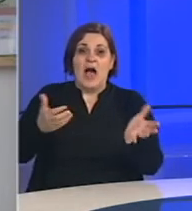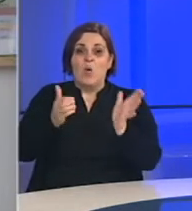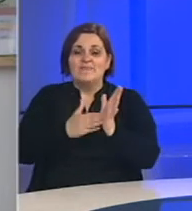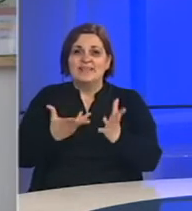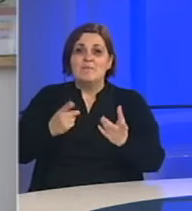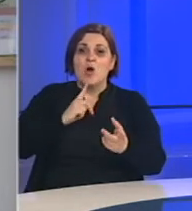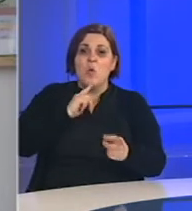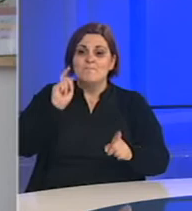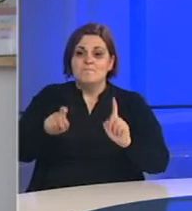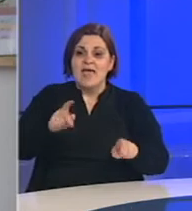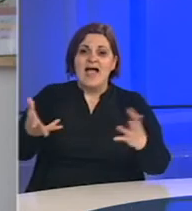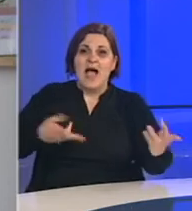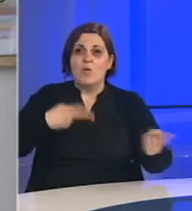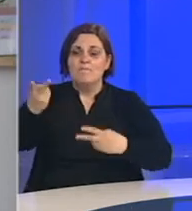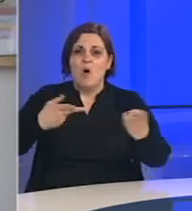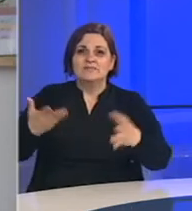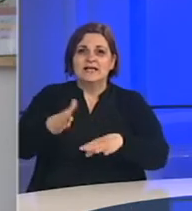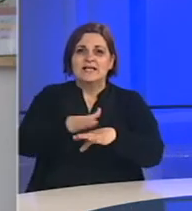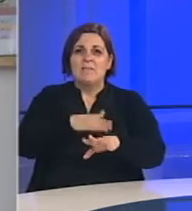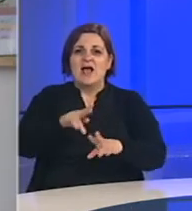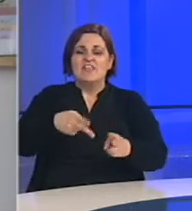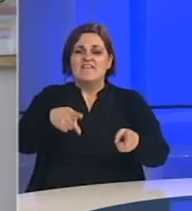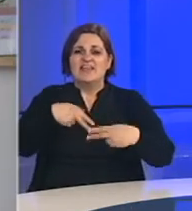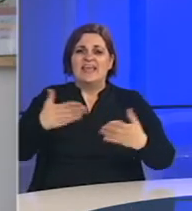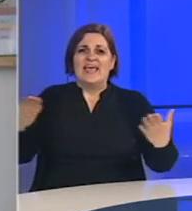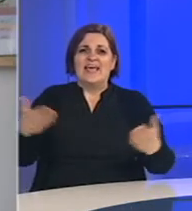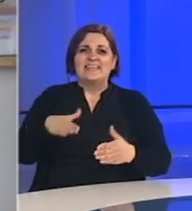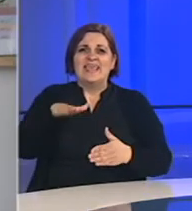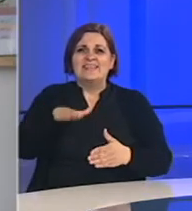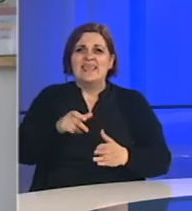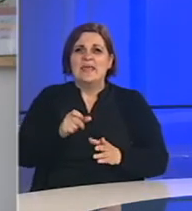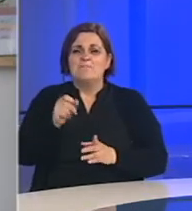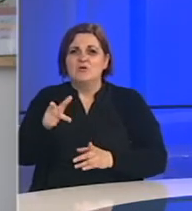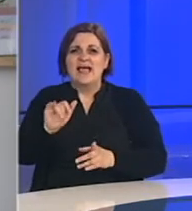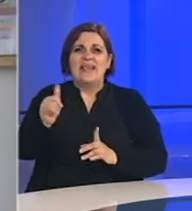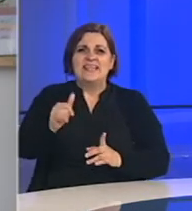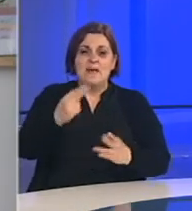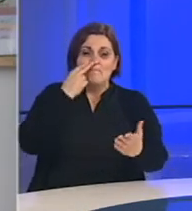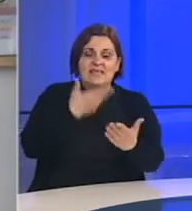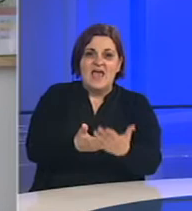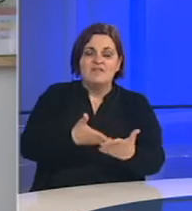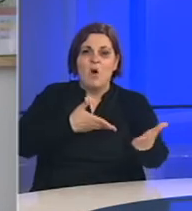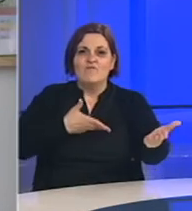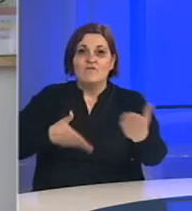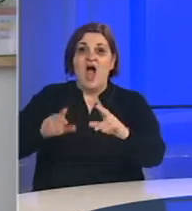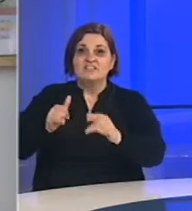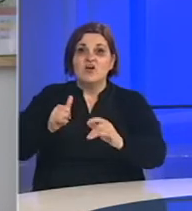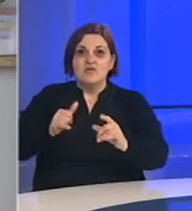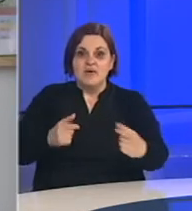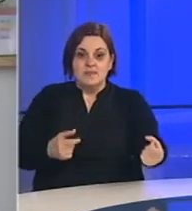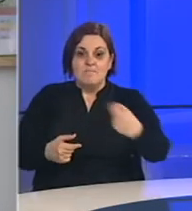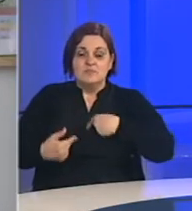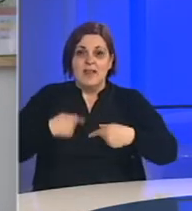kliknuti kome gdje treba poslati kako će djete vratiti gdje je djete zapravo poslalo tvrdi da jeste a mi ne vidimo a ono djete stvarno jeste